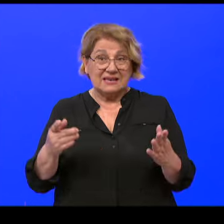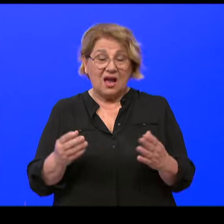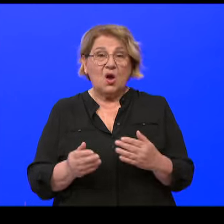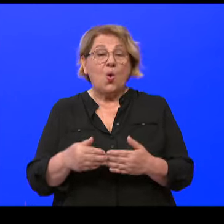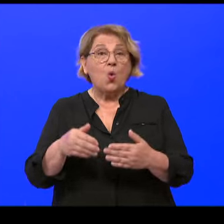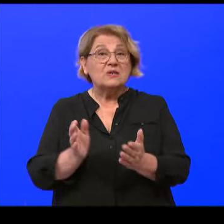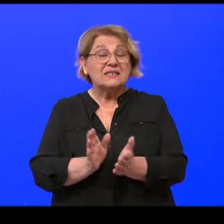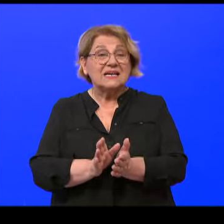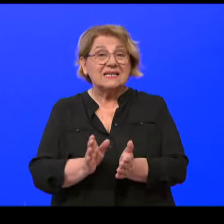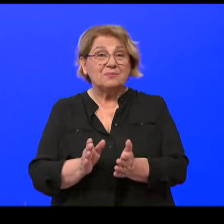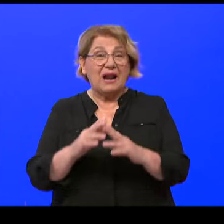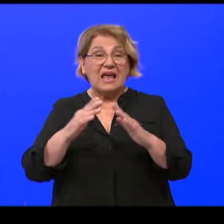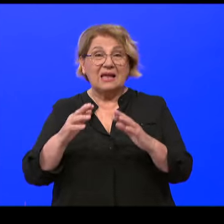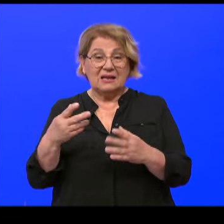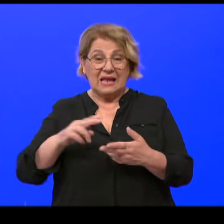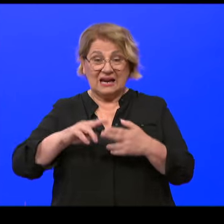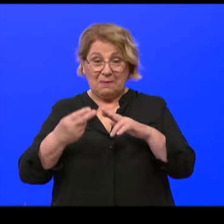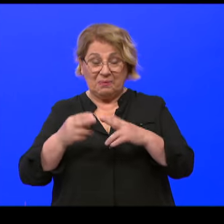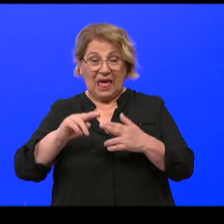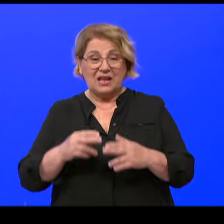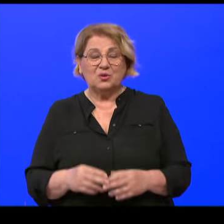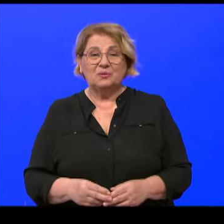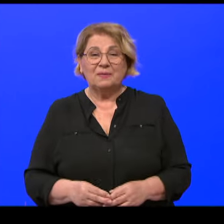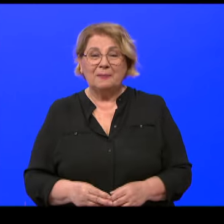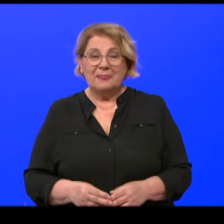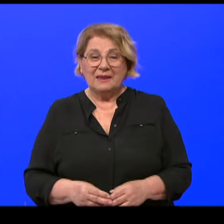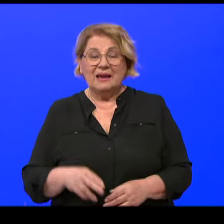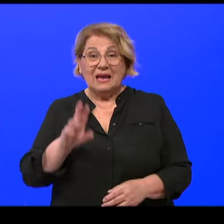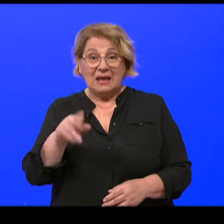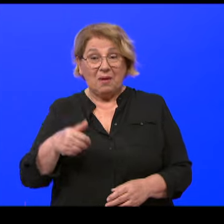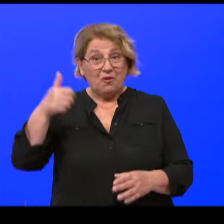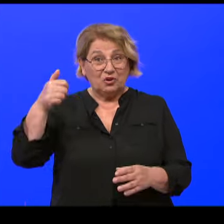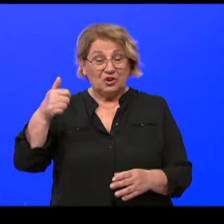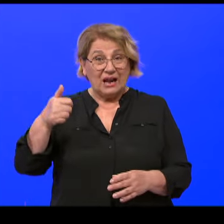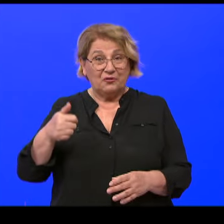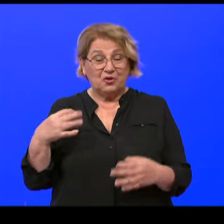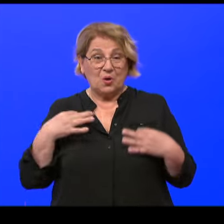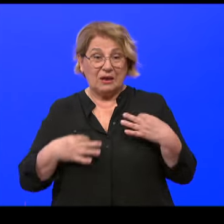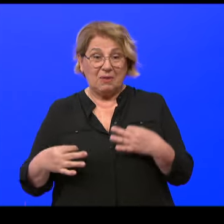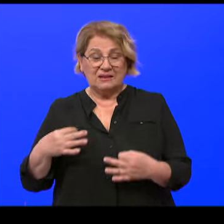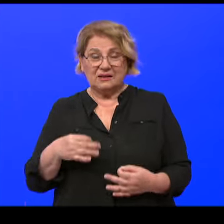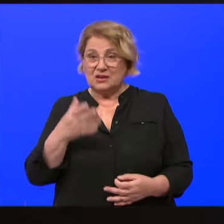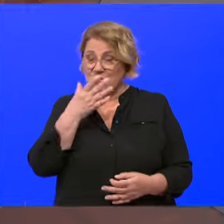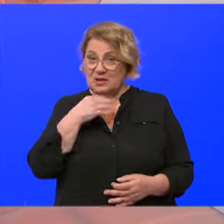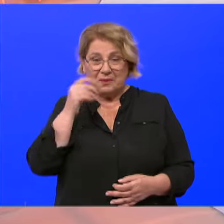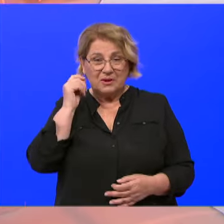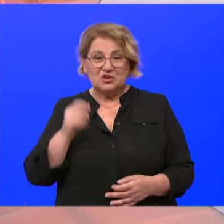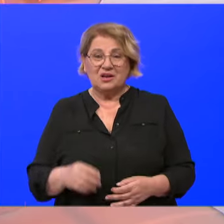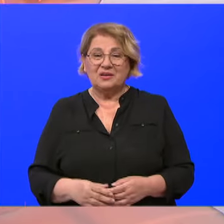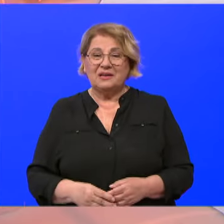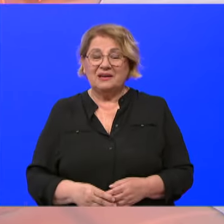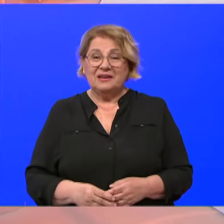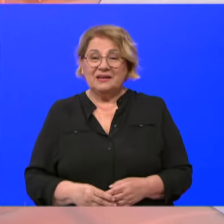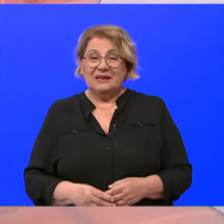svjetnicu, u pengaujaja pred uskrs. Imamo fotografije gdje su ljepi žene u modnim revijama. Modne